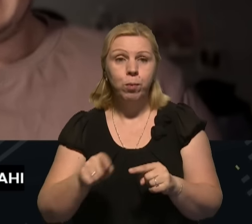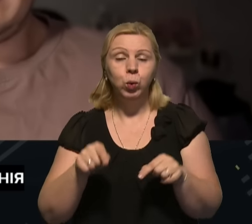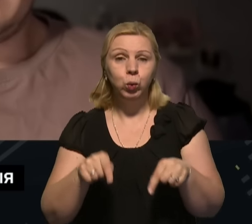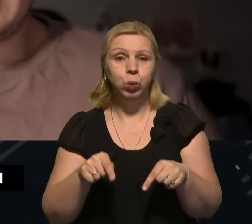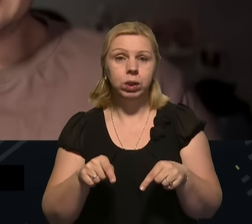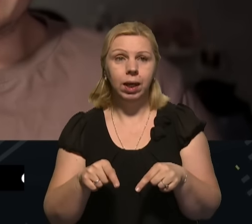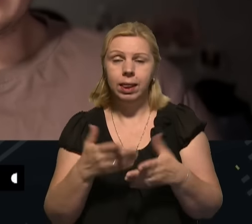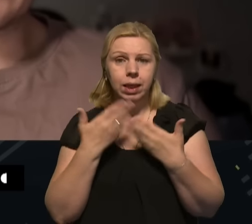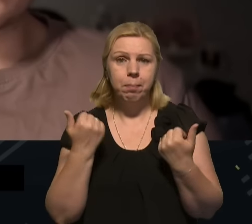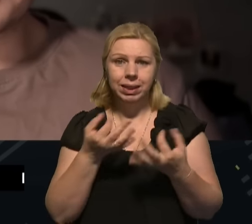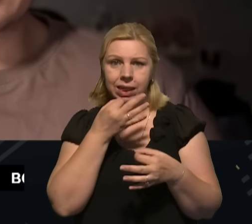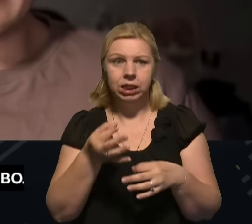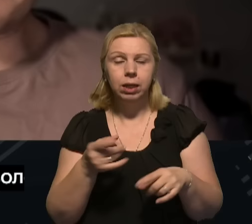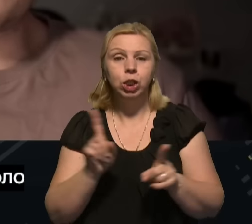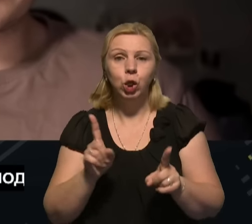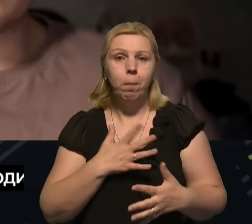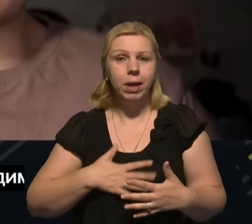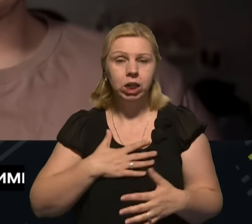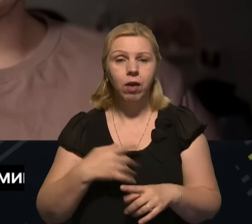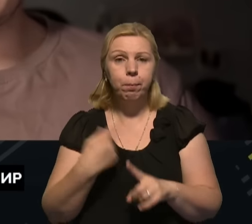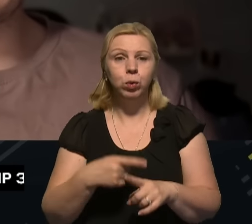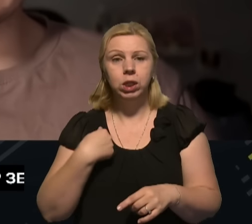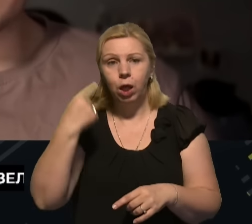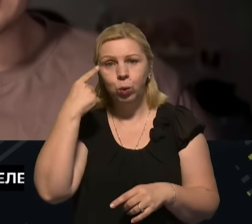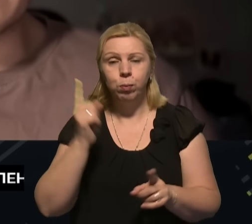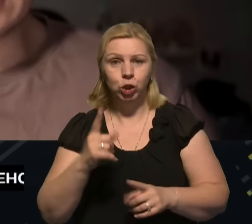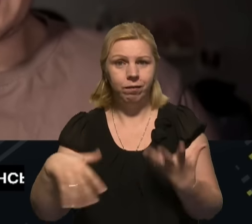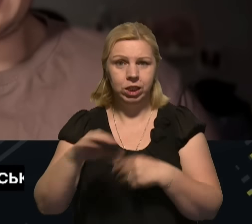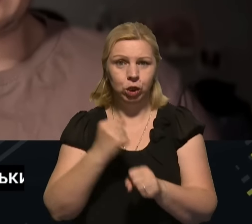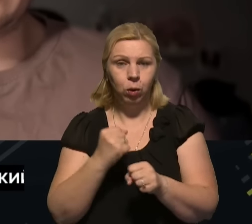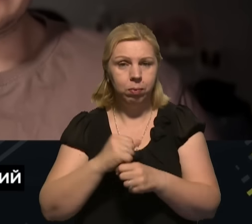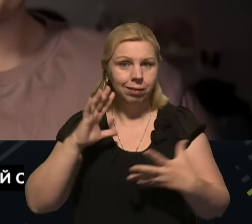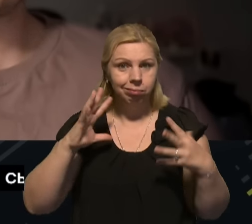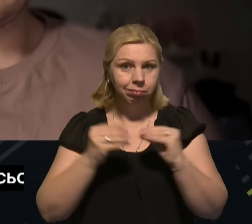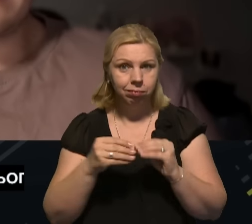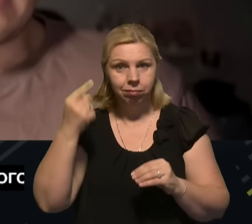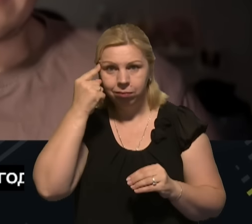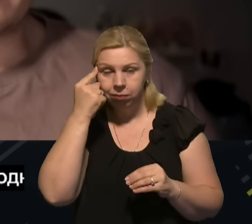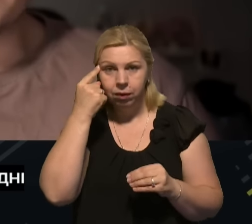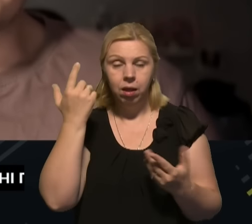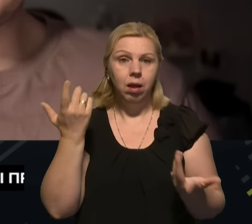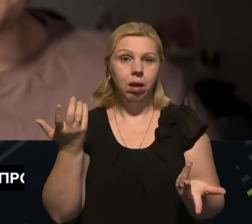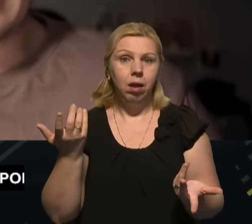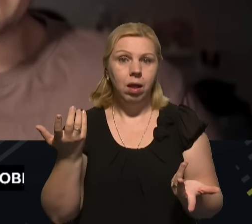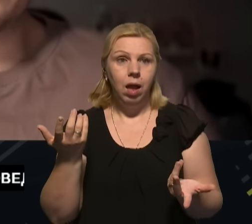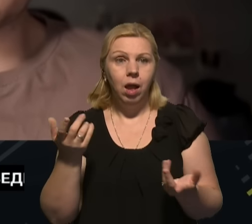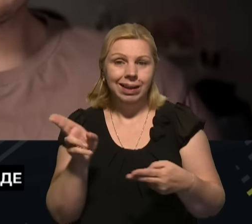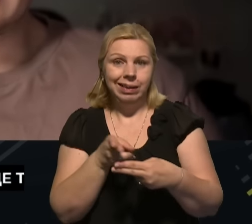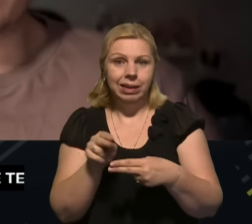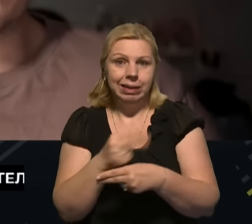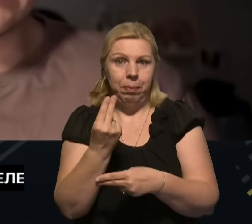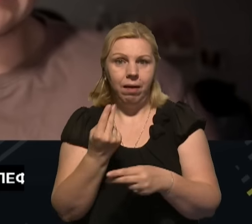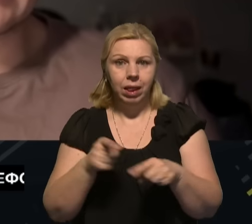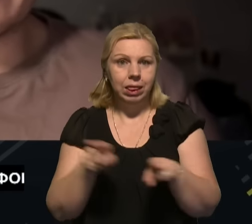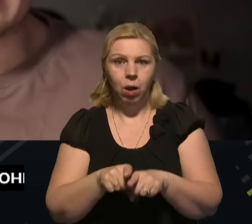нема, скажімо так, за що переживати. Плюс, я думаю, що вже всі зробили висновки і підправлять, щоб